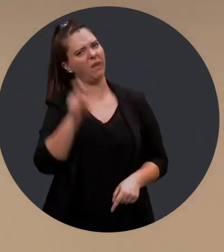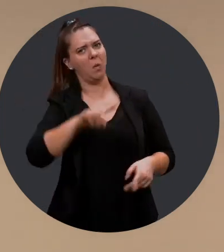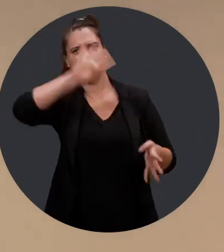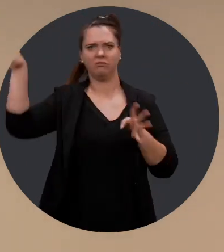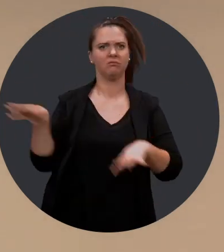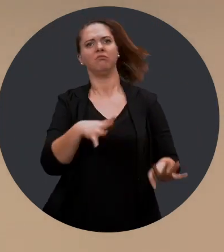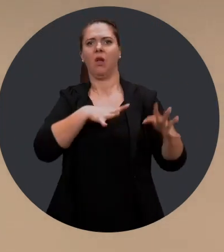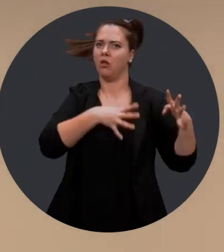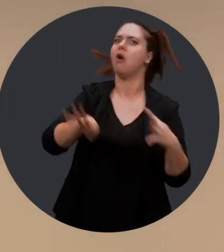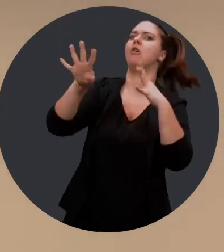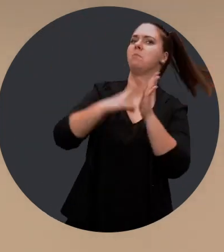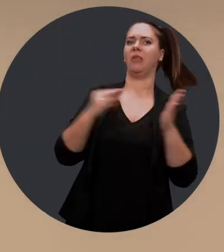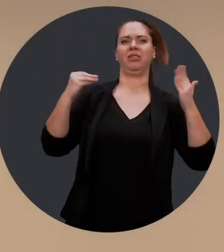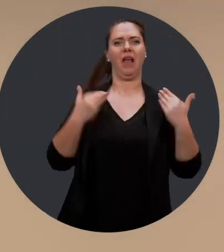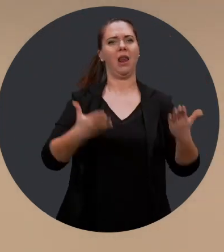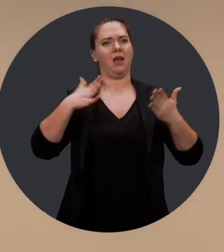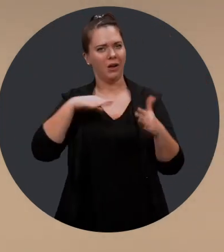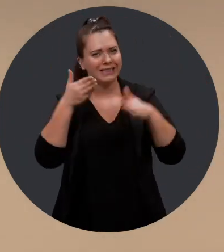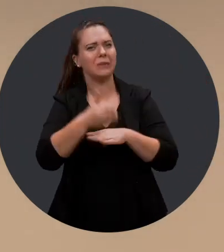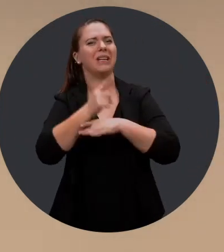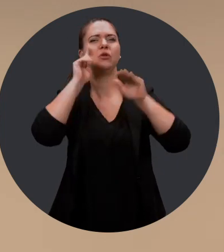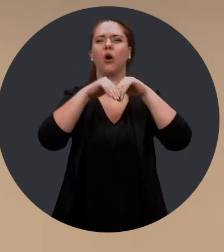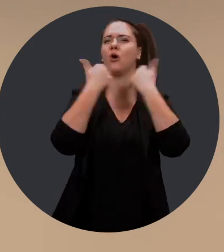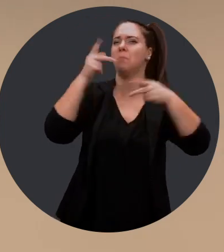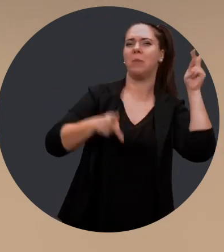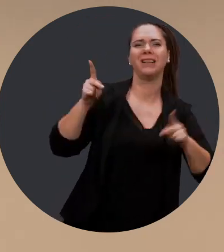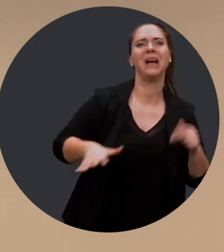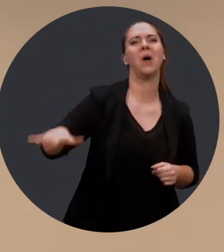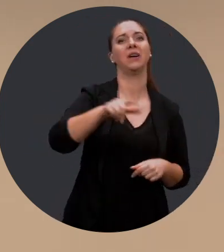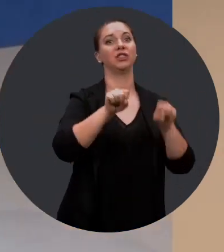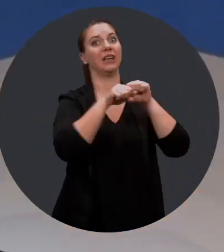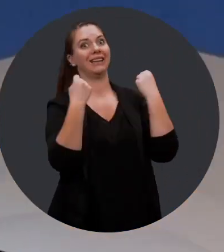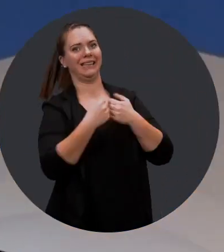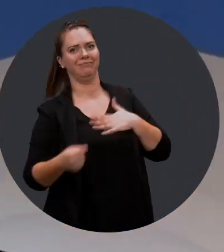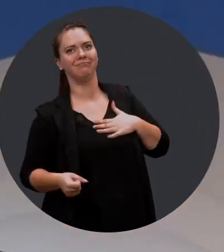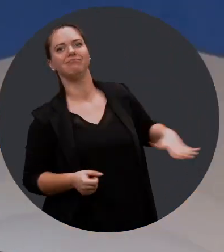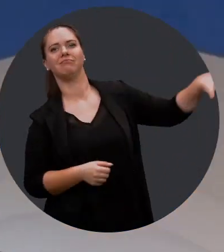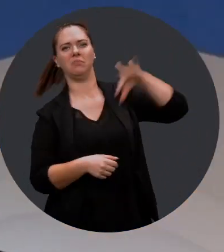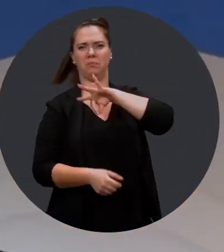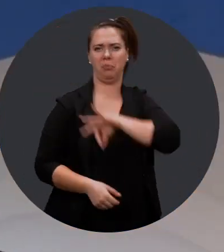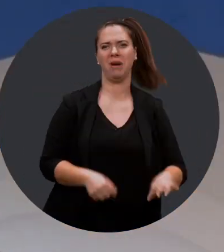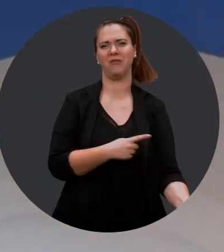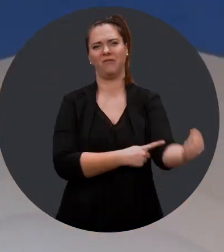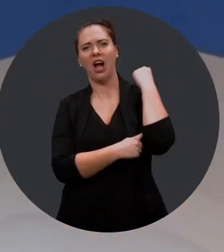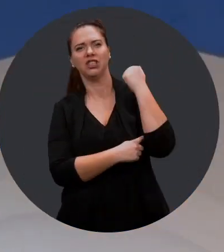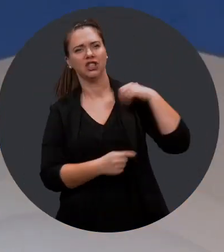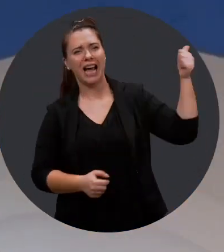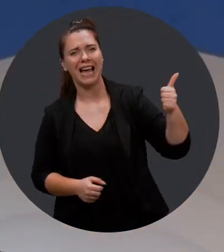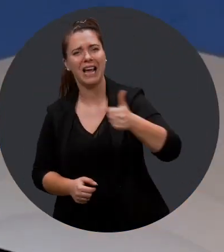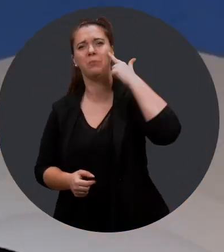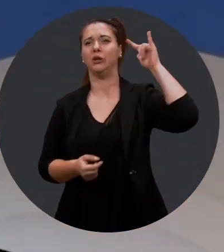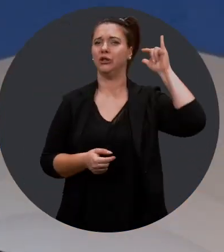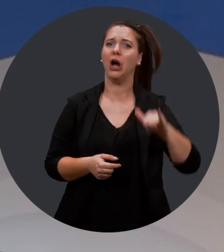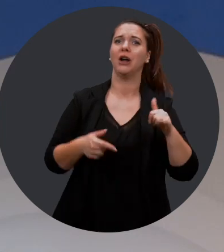modèles et promouvoir des lieux et des services accessibles à toute la population. Notre société doit bénéficier des forces de chacune et